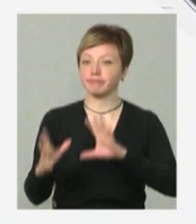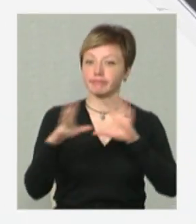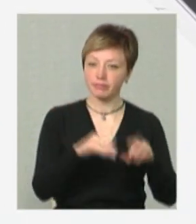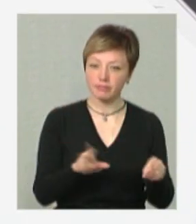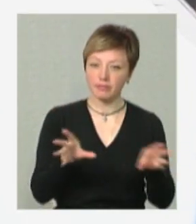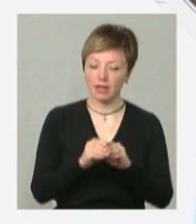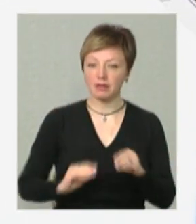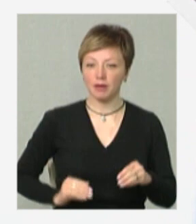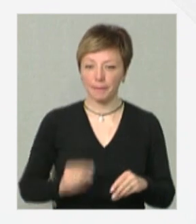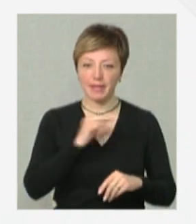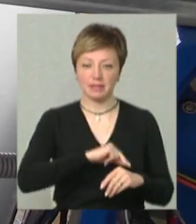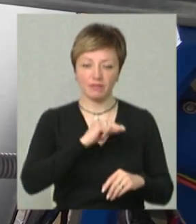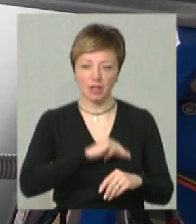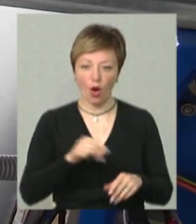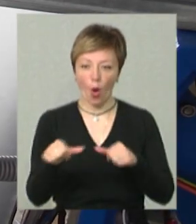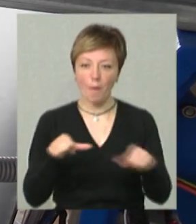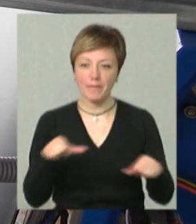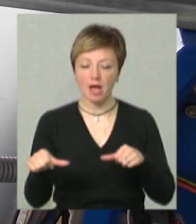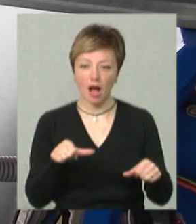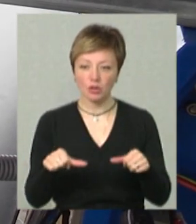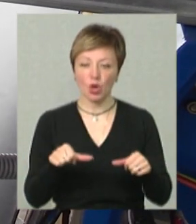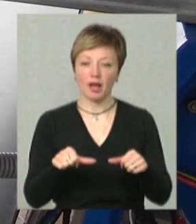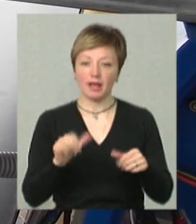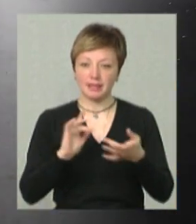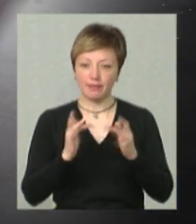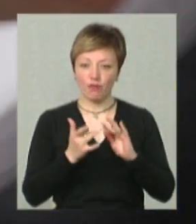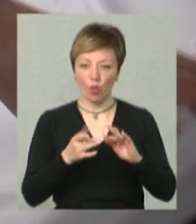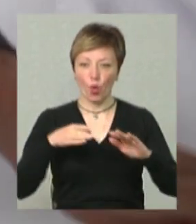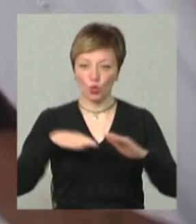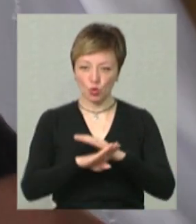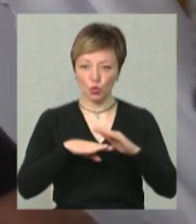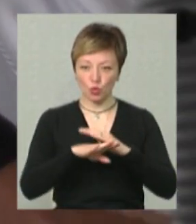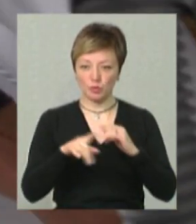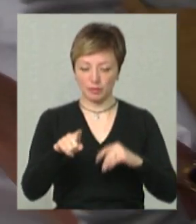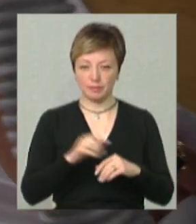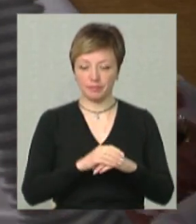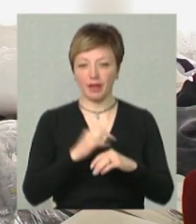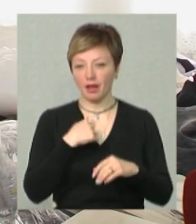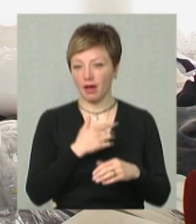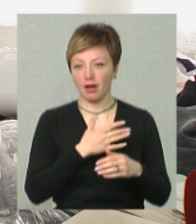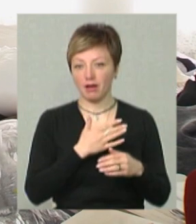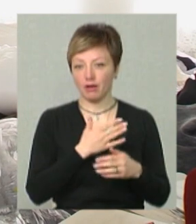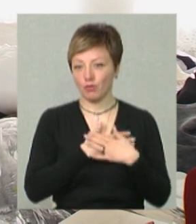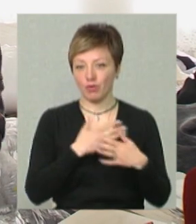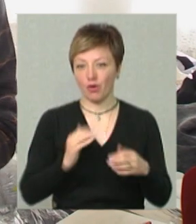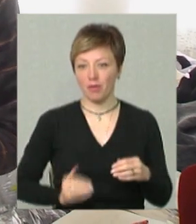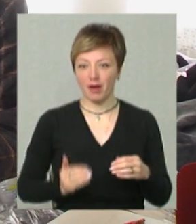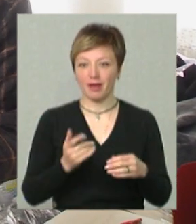компанією її працівник, оператор цифрового друку Андрій Аксюзов. Я люблю компанію, в якій я працюю, та